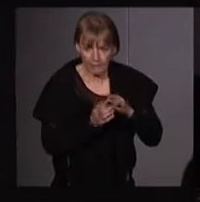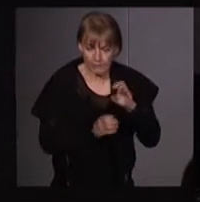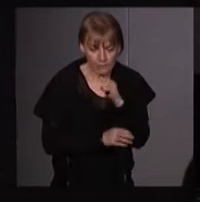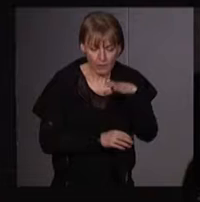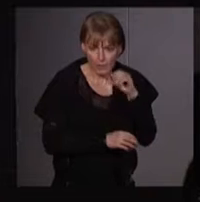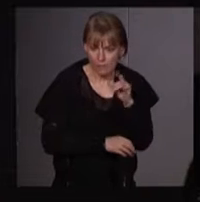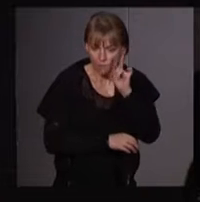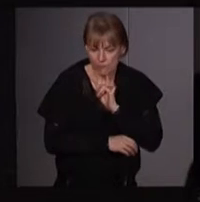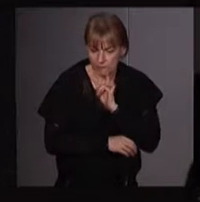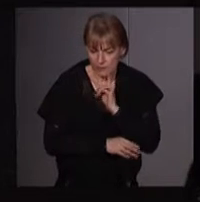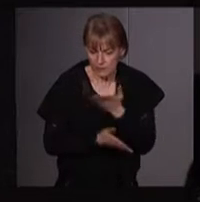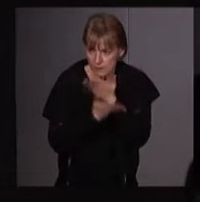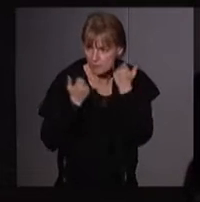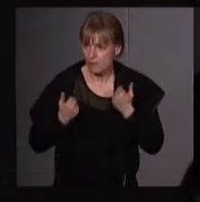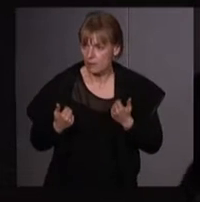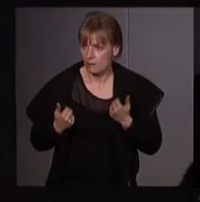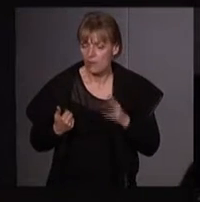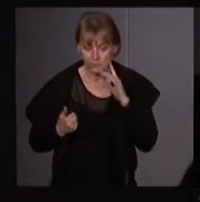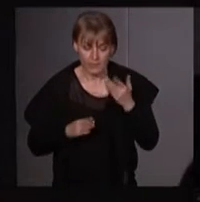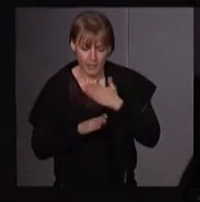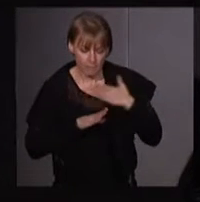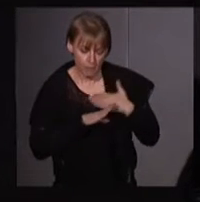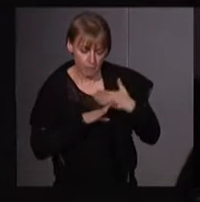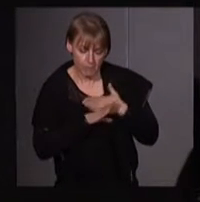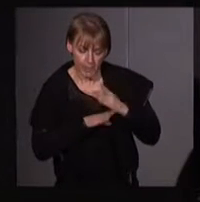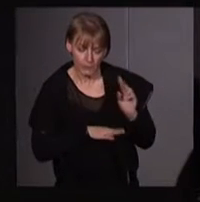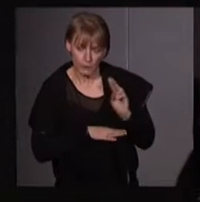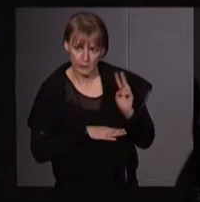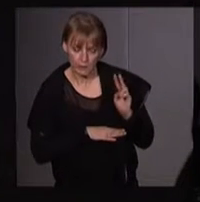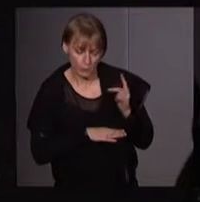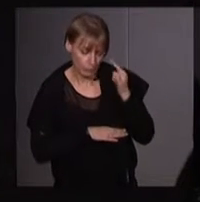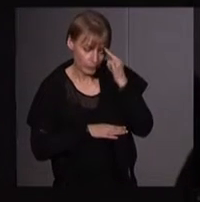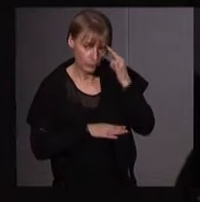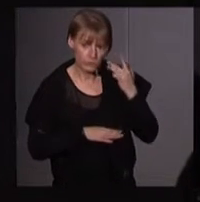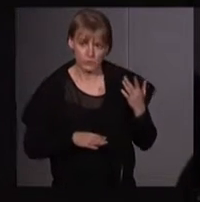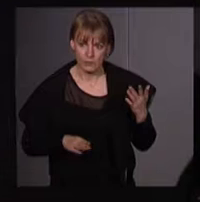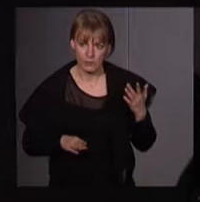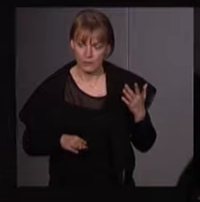ce qu'on s'était dit en préparant cette séance,'était peut-être que la meilleure des façons,